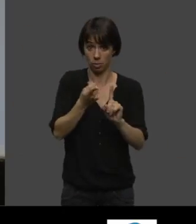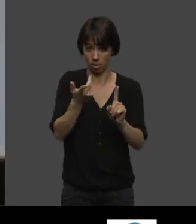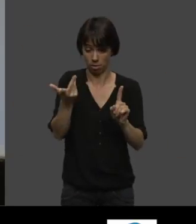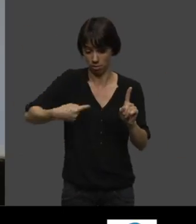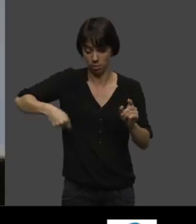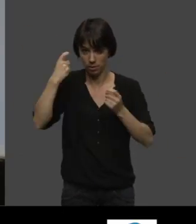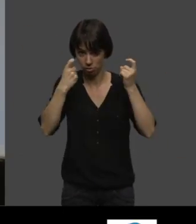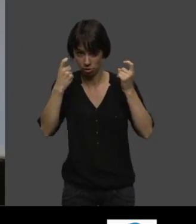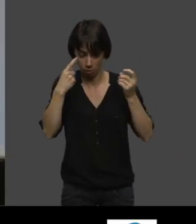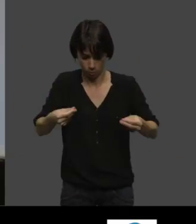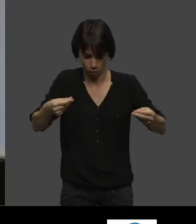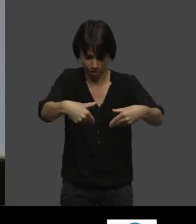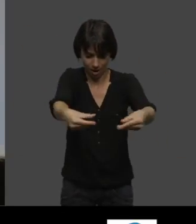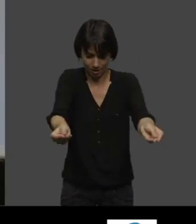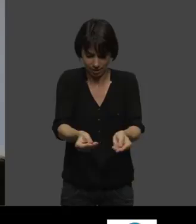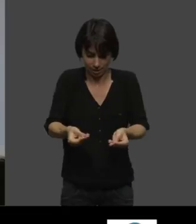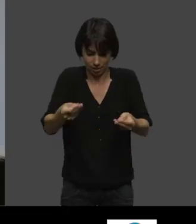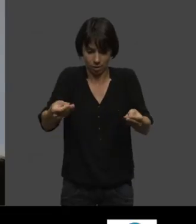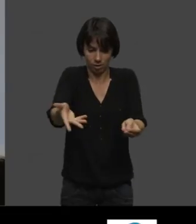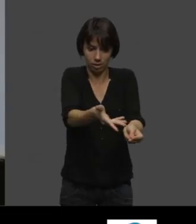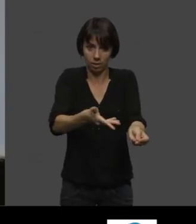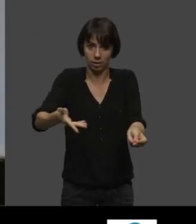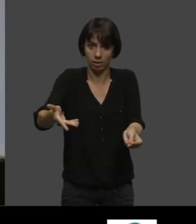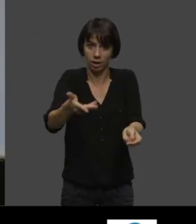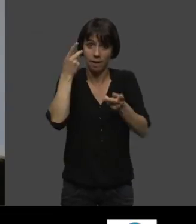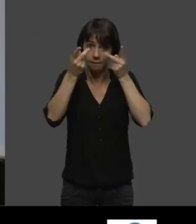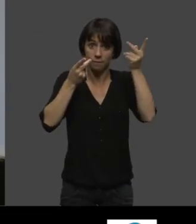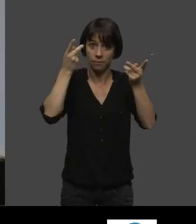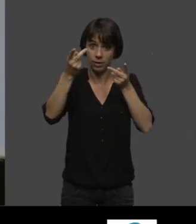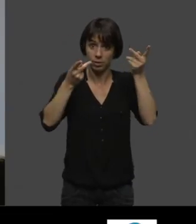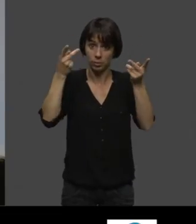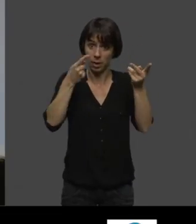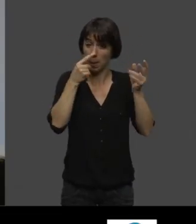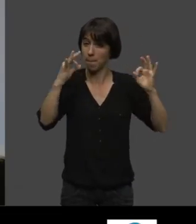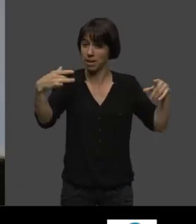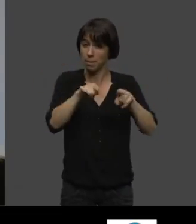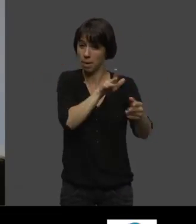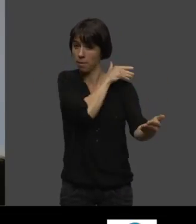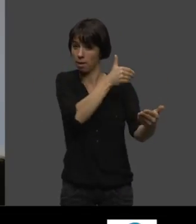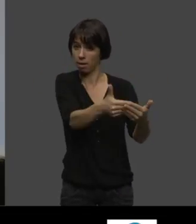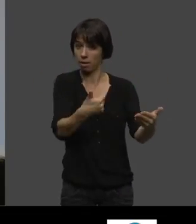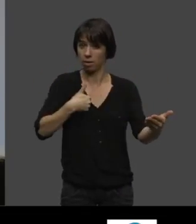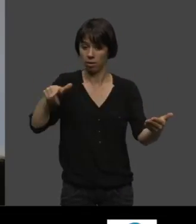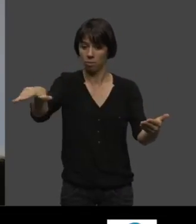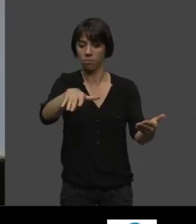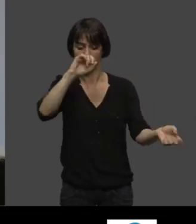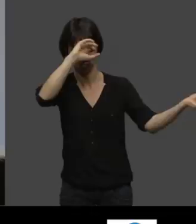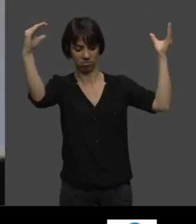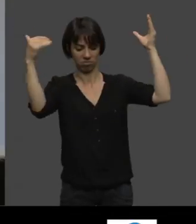chose qui n'est pas forcément « dévitalisé » en matière de sucre, en matière de gras